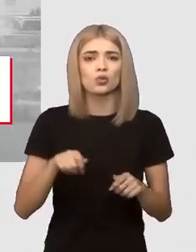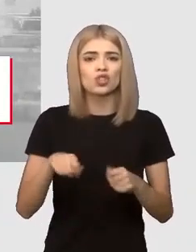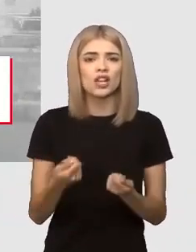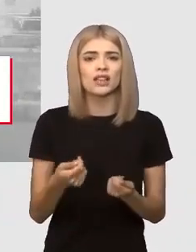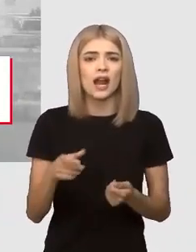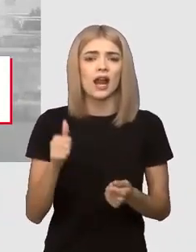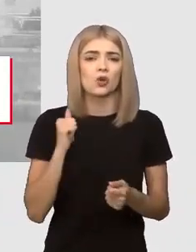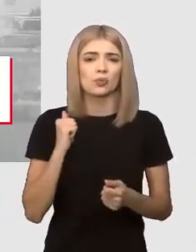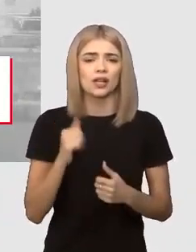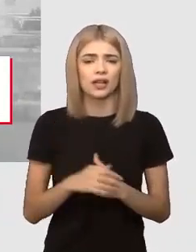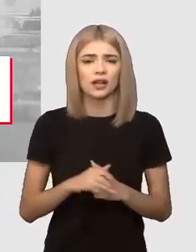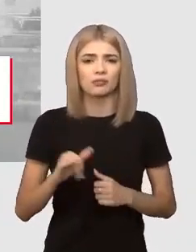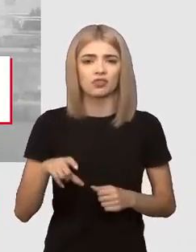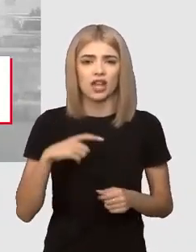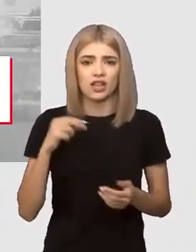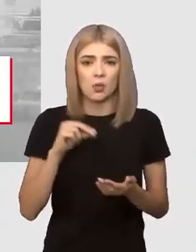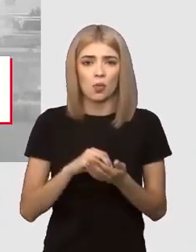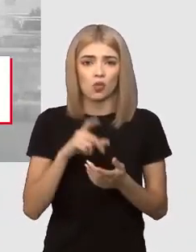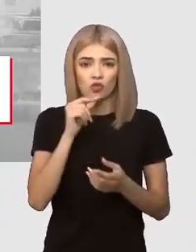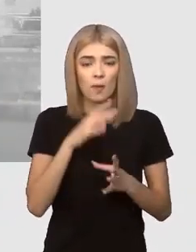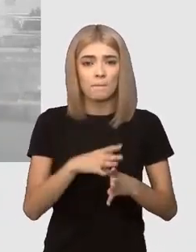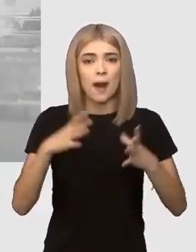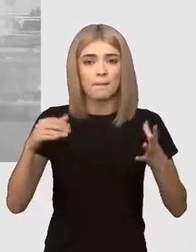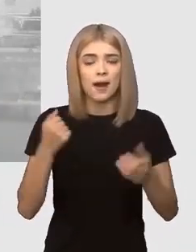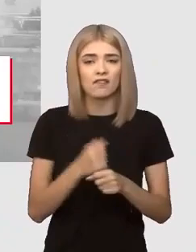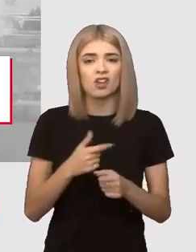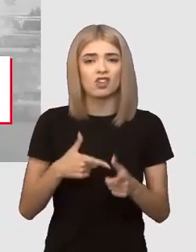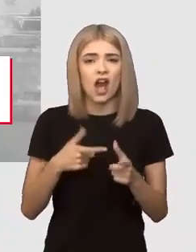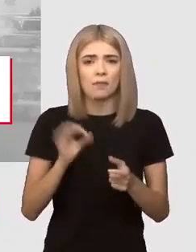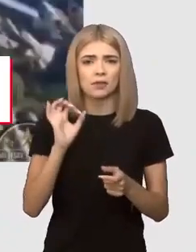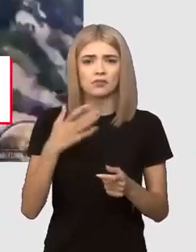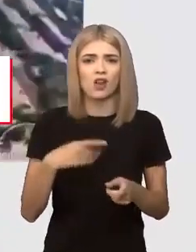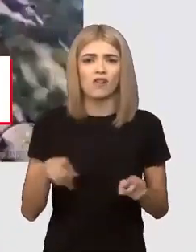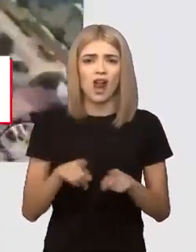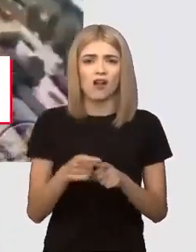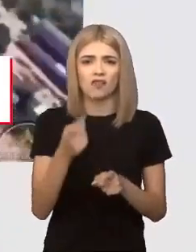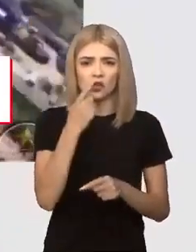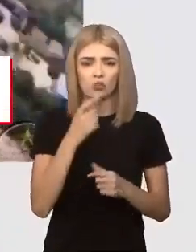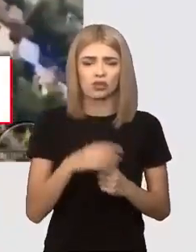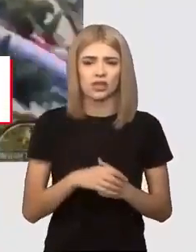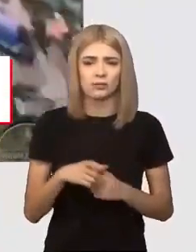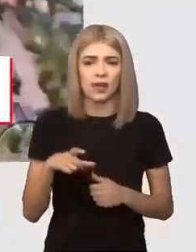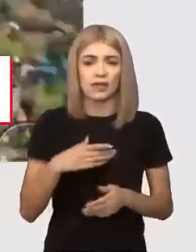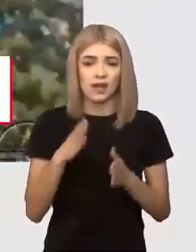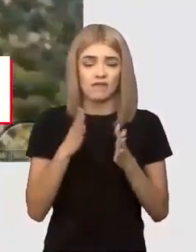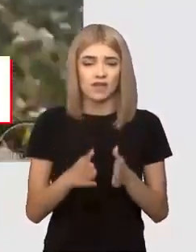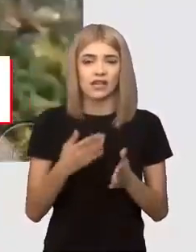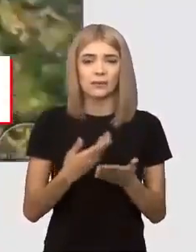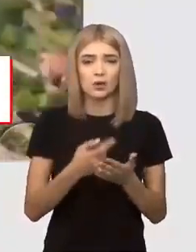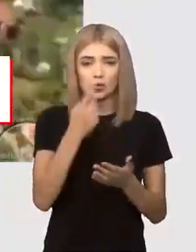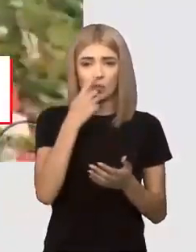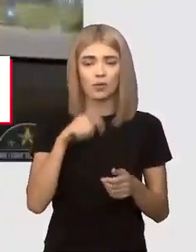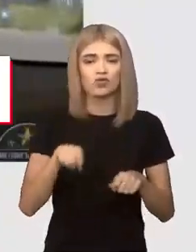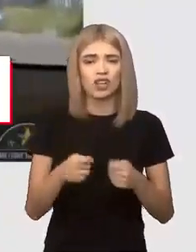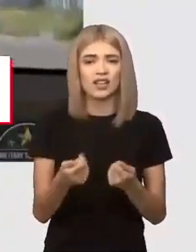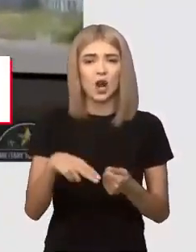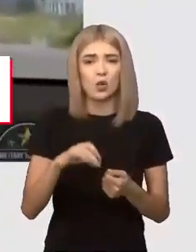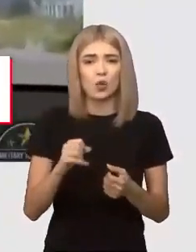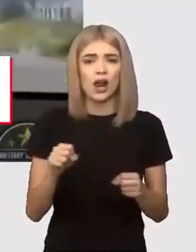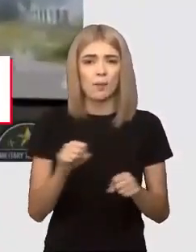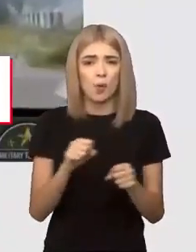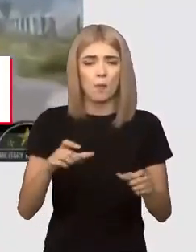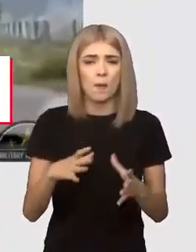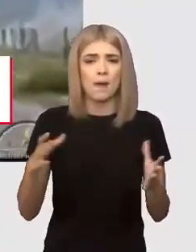militar și că este pe punctul de a dezvolta arme nucleare cu care vrea să atace Rusia. Fixația Rusiei pentru centralele nucleare